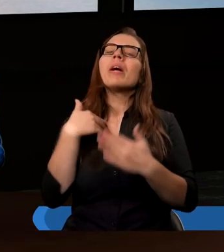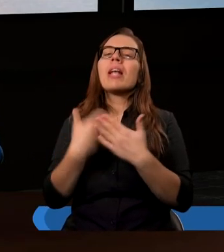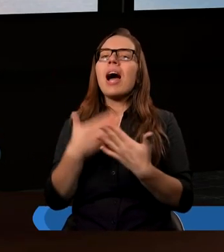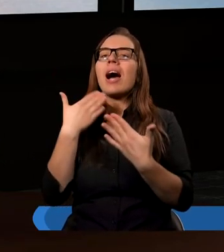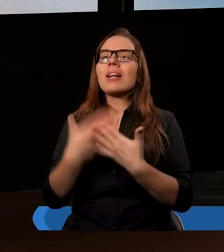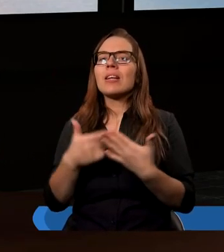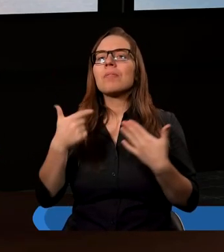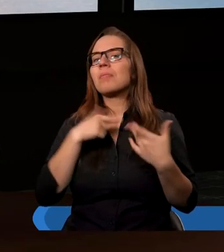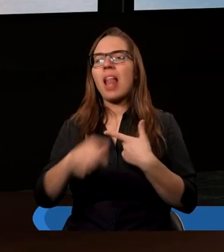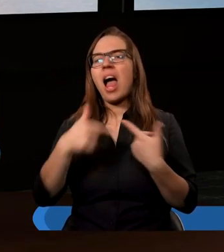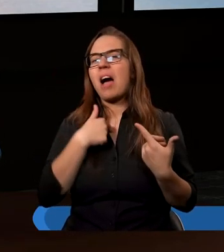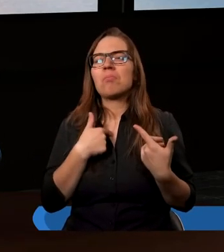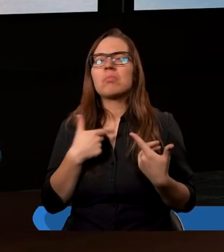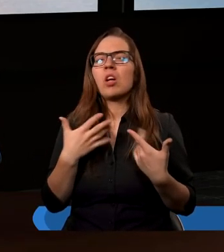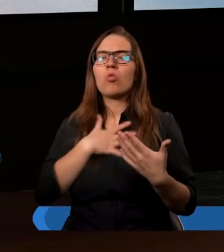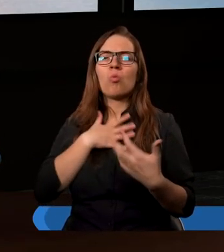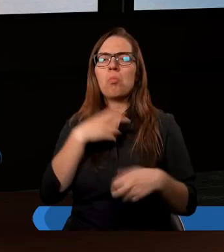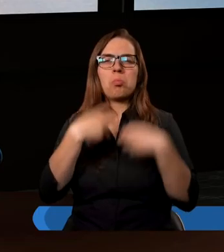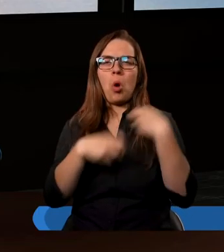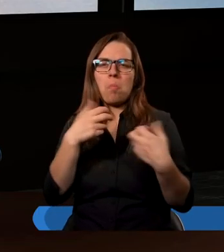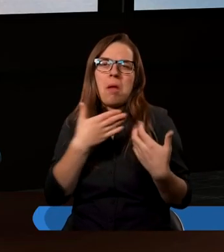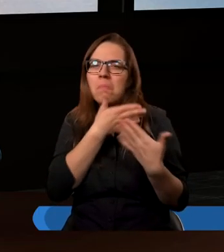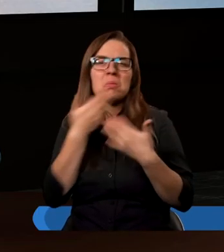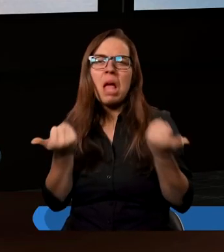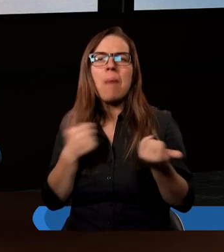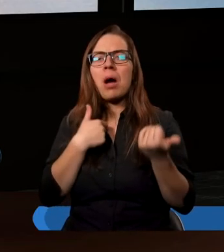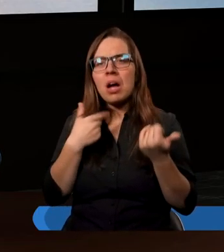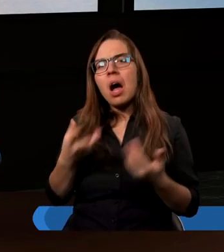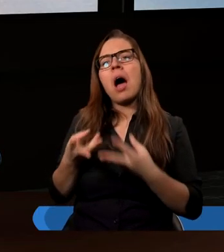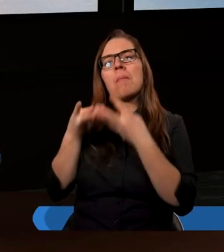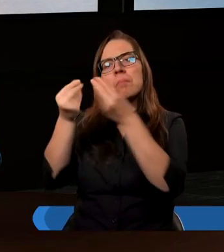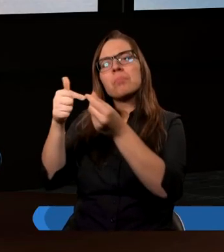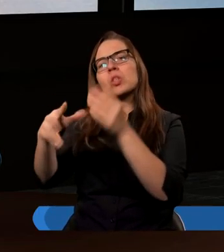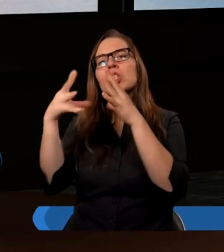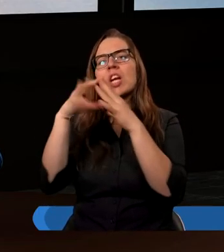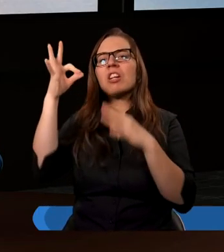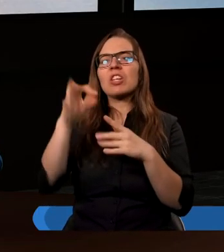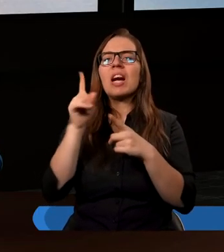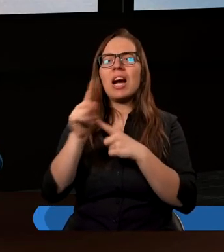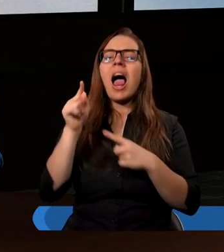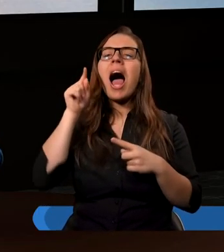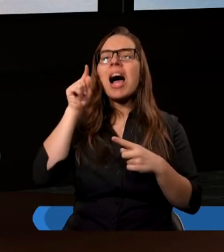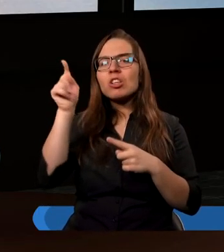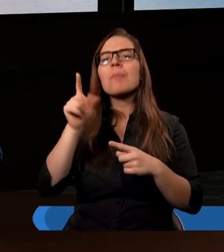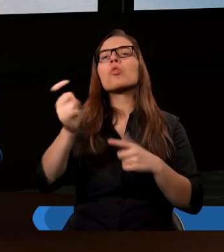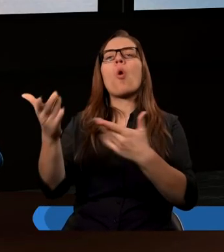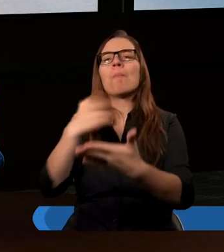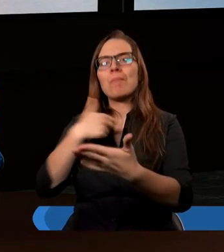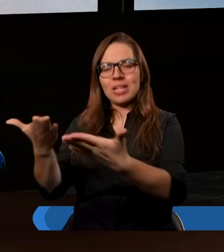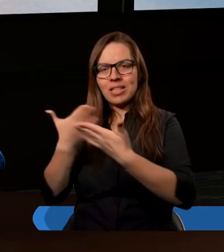dla mnie nie stanowi to problemu, że ta dziesiąta część tego, co Ty mi dajesz,